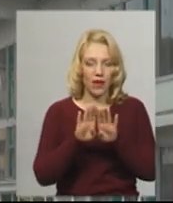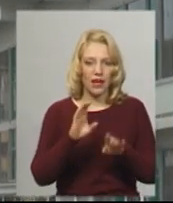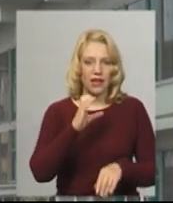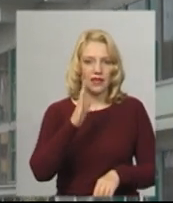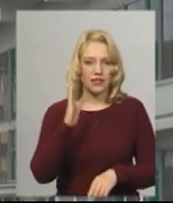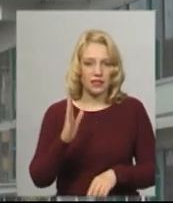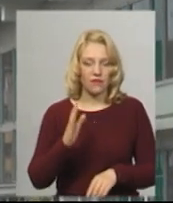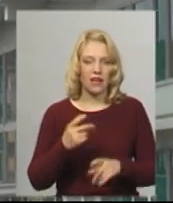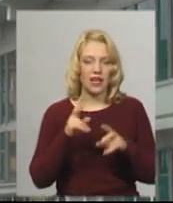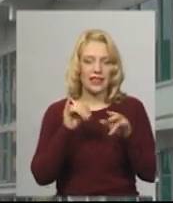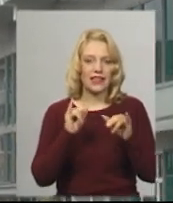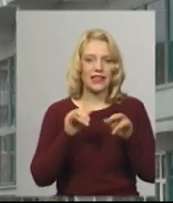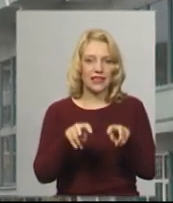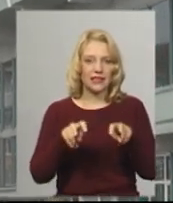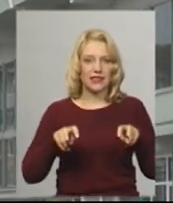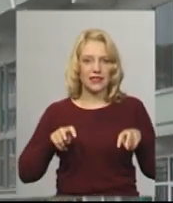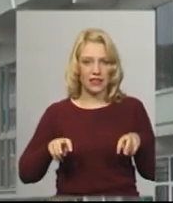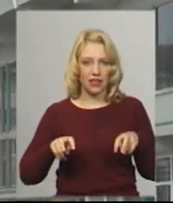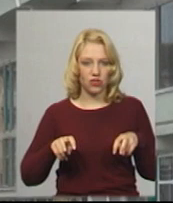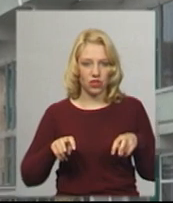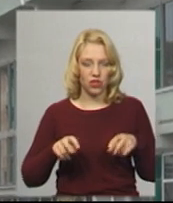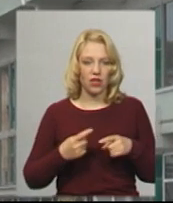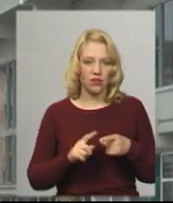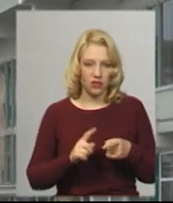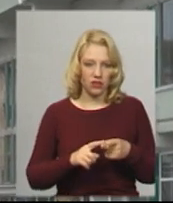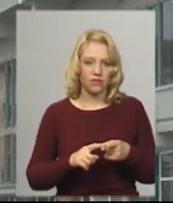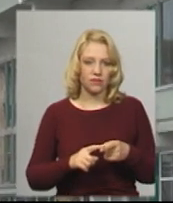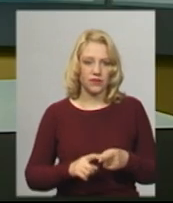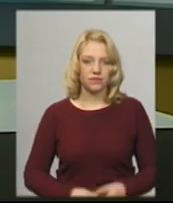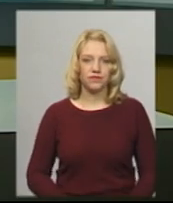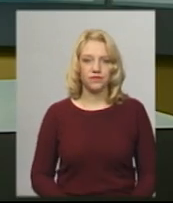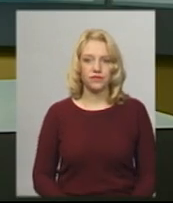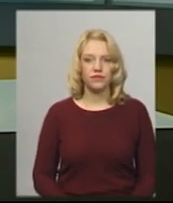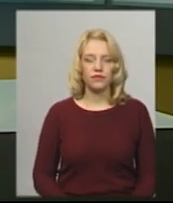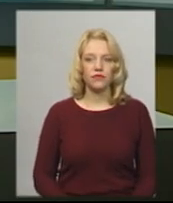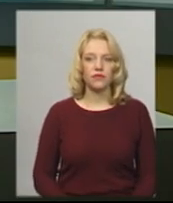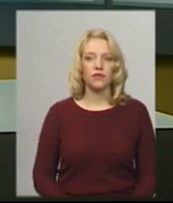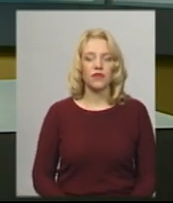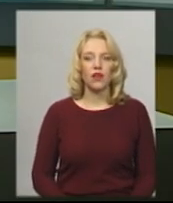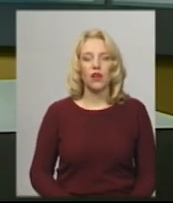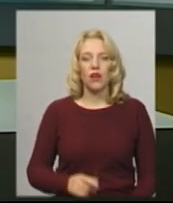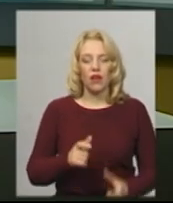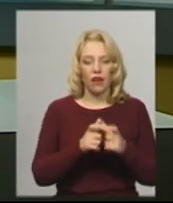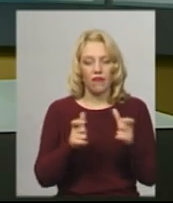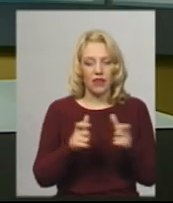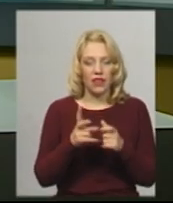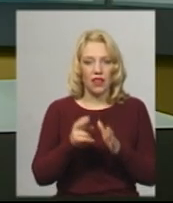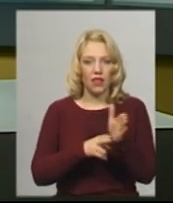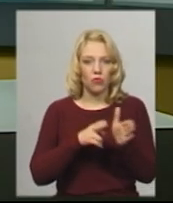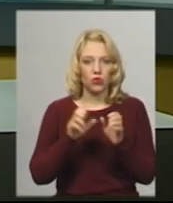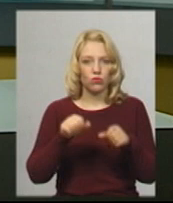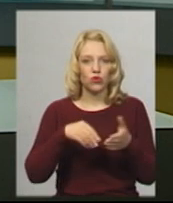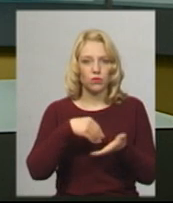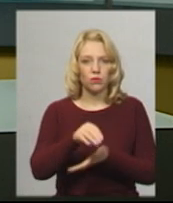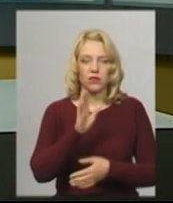«Столичний експрес», «Інтерсіті плюс» і регіональні поїзди та експреси. Квитки на потяг можна придбати лише в